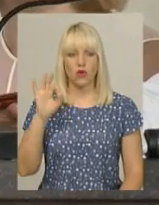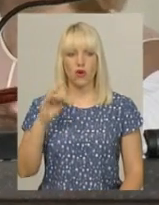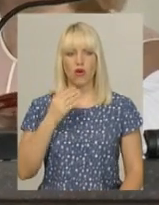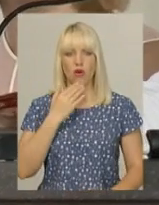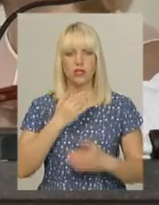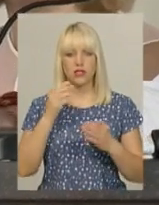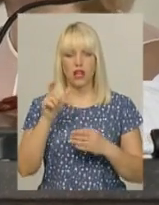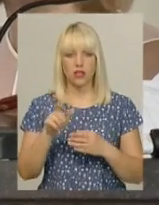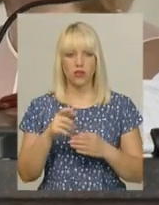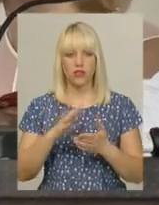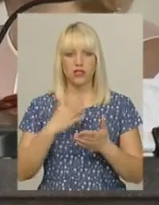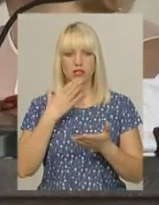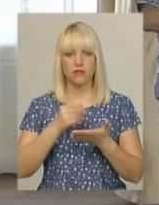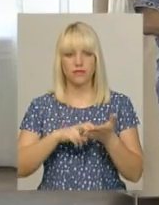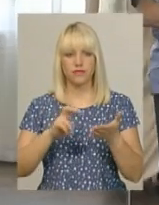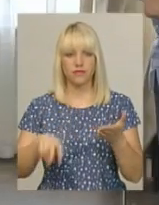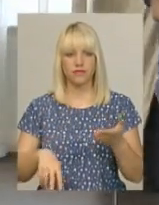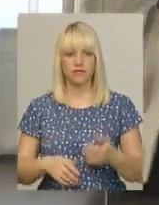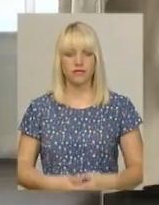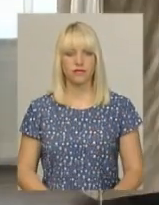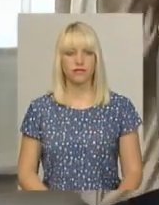Прошу підійти і отримати пілотінь.